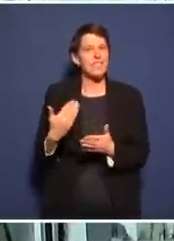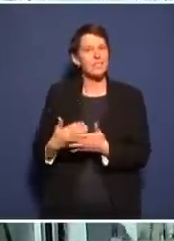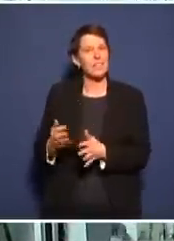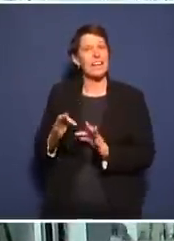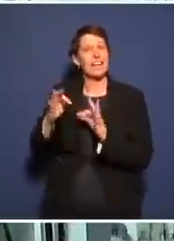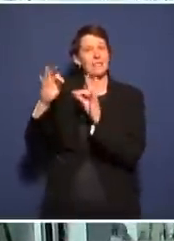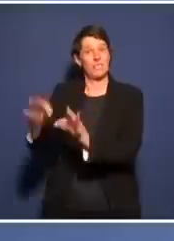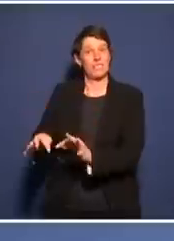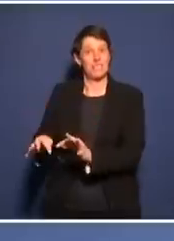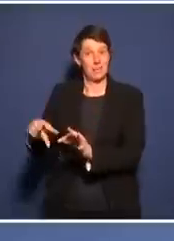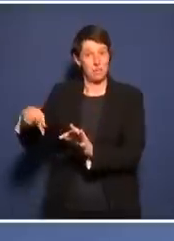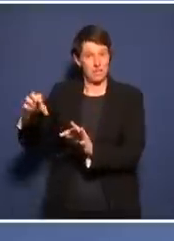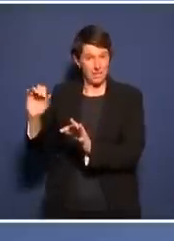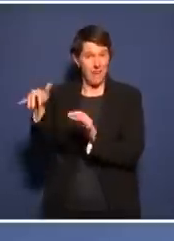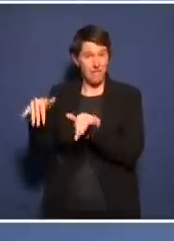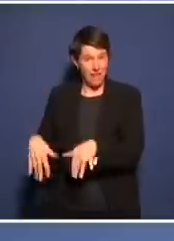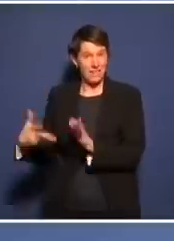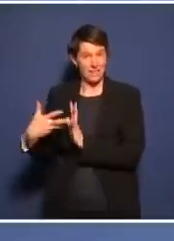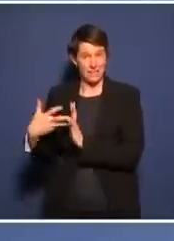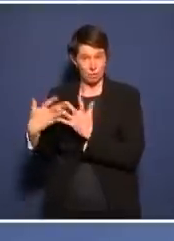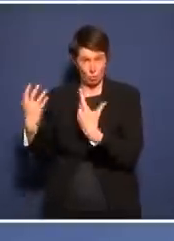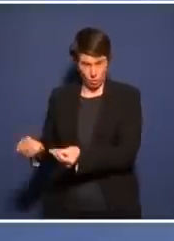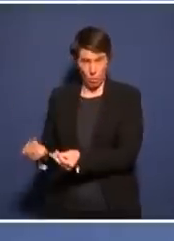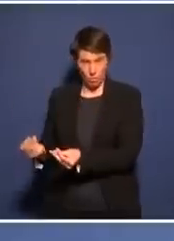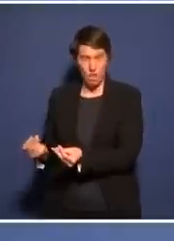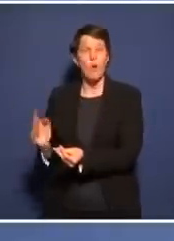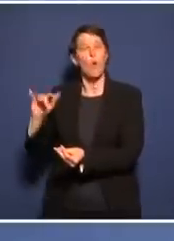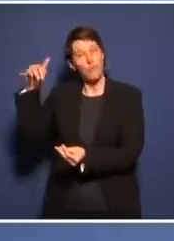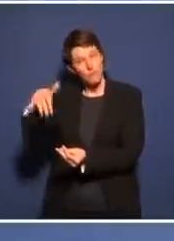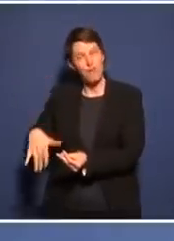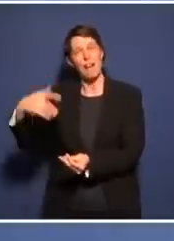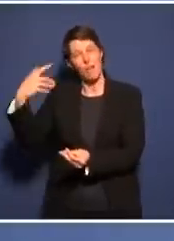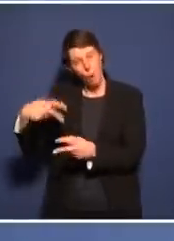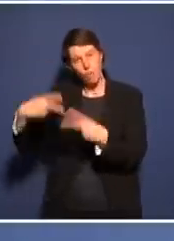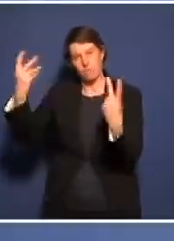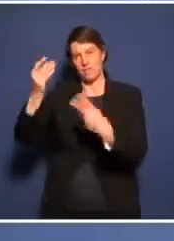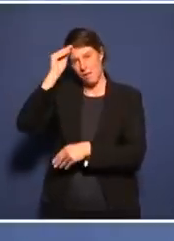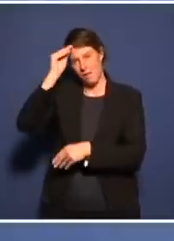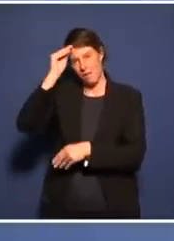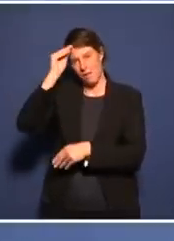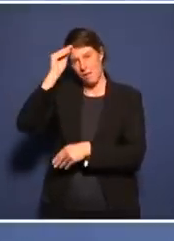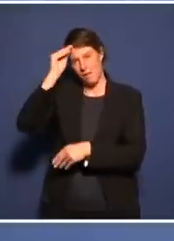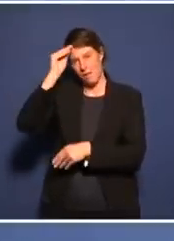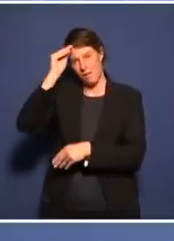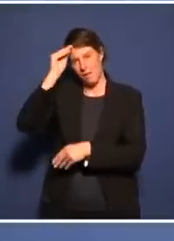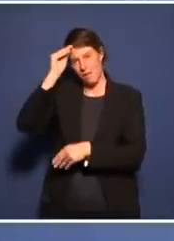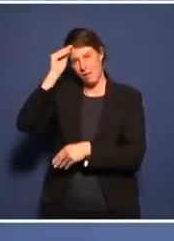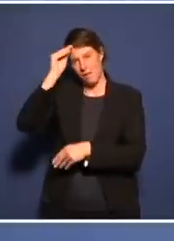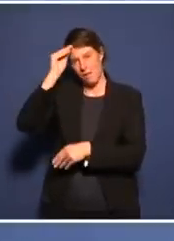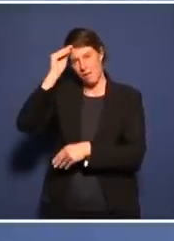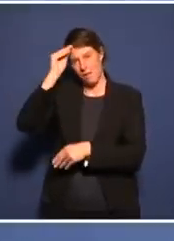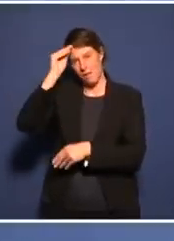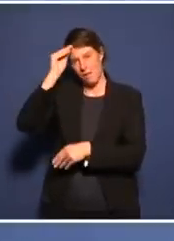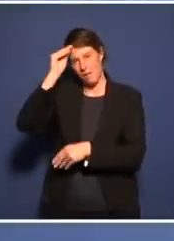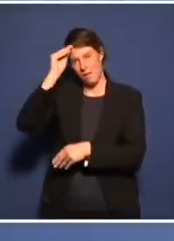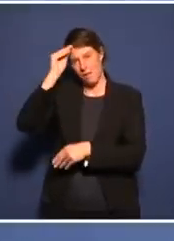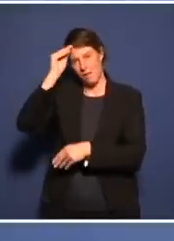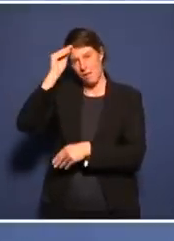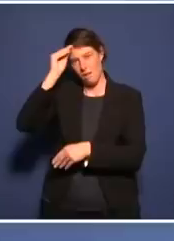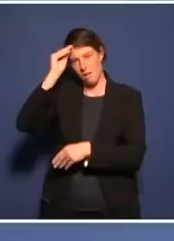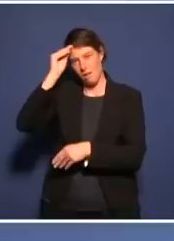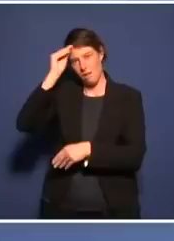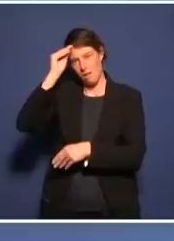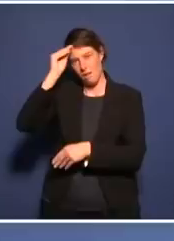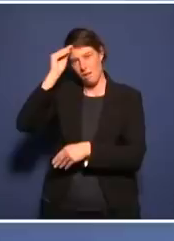PCR getestet und dann eben auch als Fall gezählt und gemeldet werden. Das ist nun wirklich schwer für die Pandemie, denn